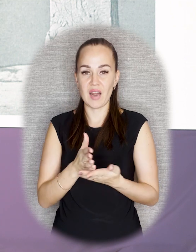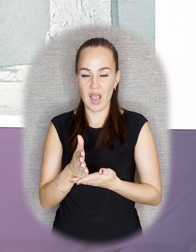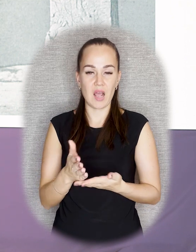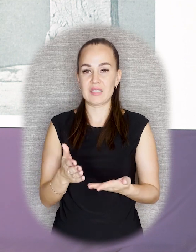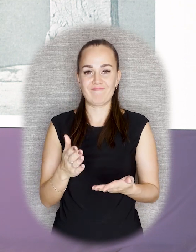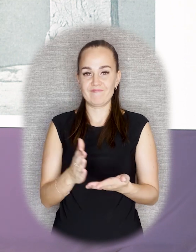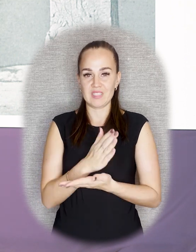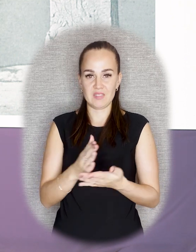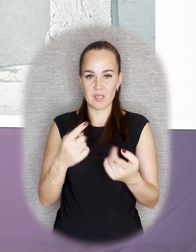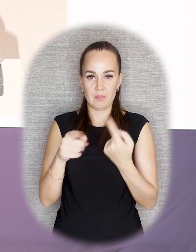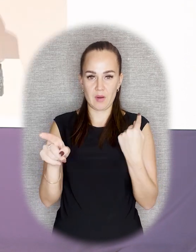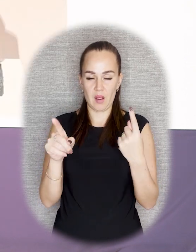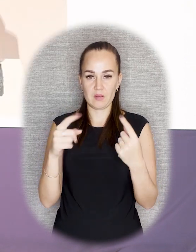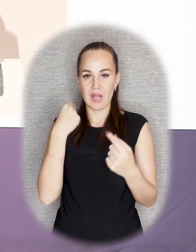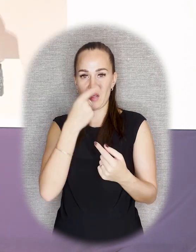портретном сходстве речь не идет.